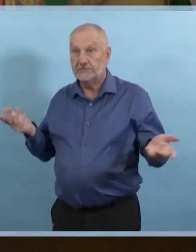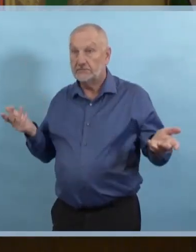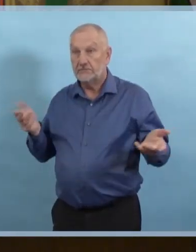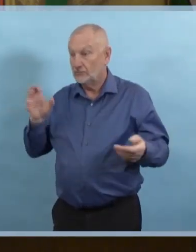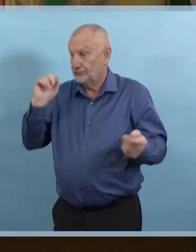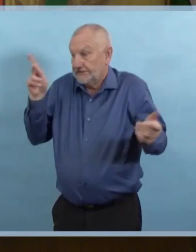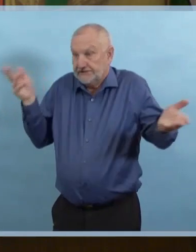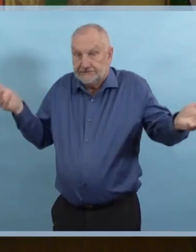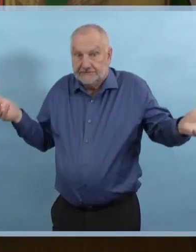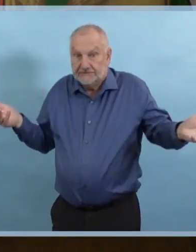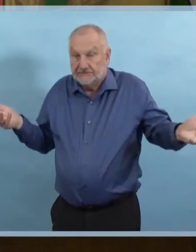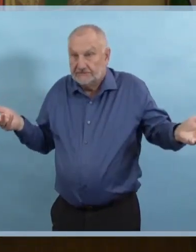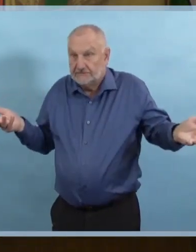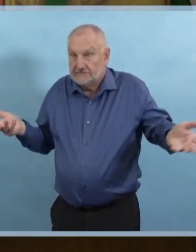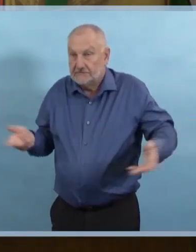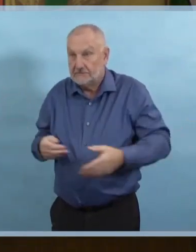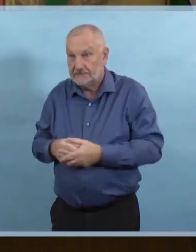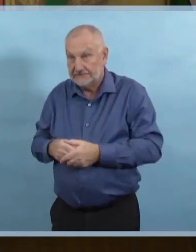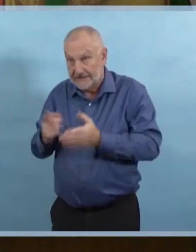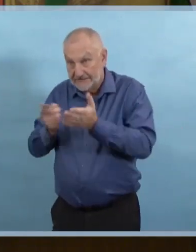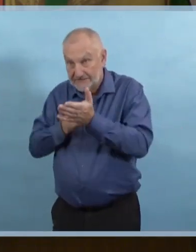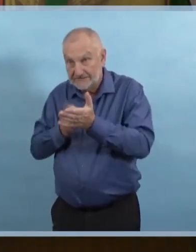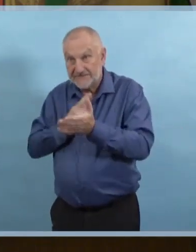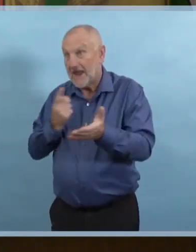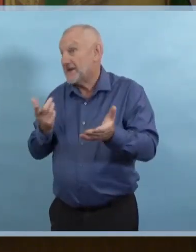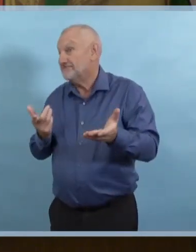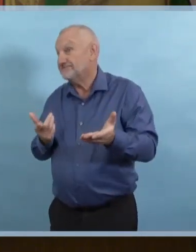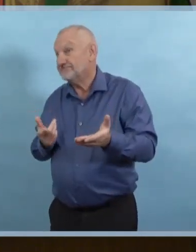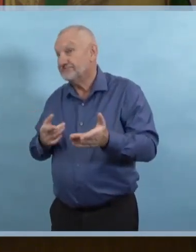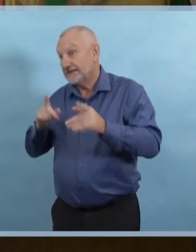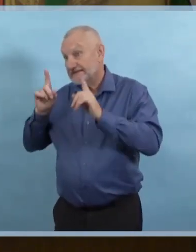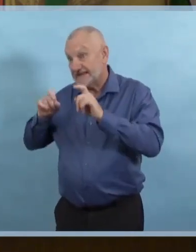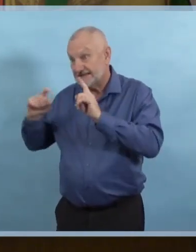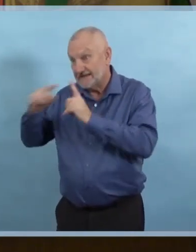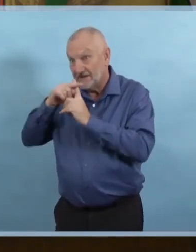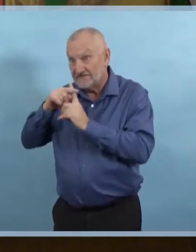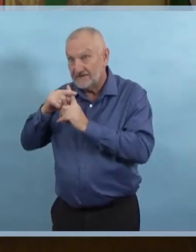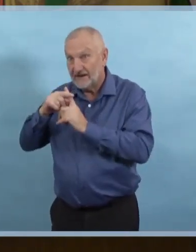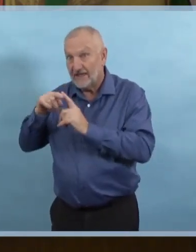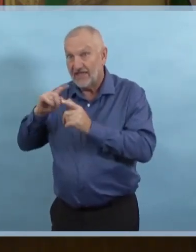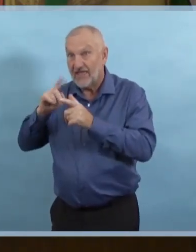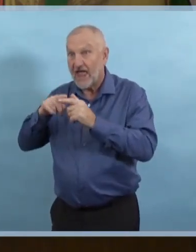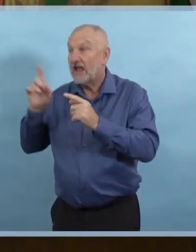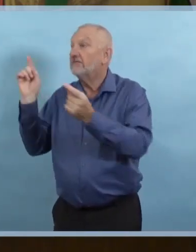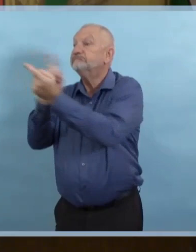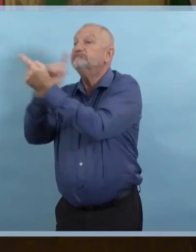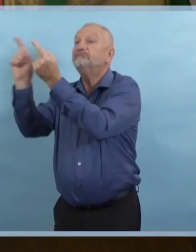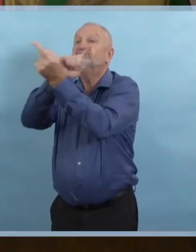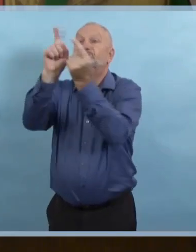qu'il y a une grande proportion d'entre eux qui deviendront des cas et qui eux-mêmes auront des contacts. Donc,